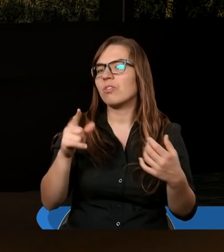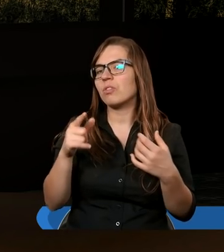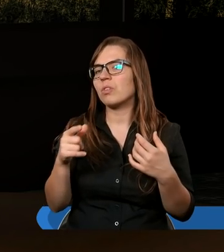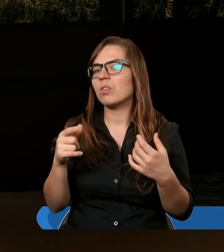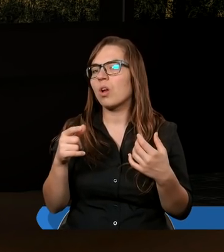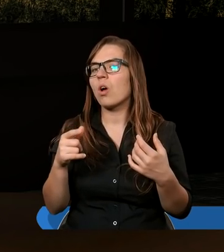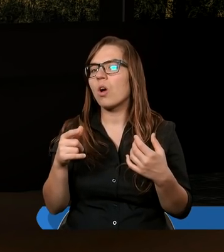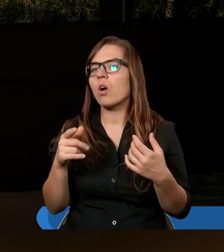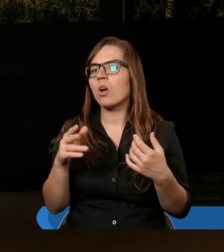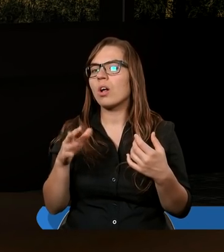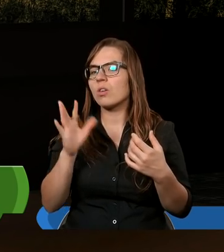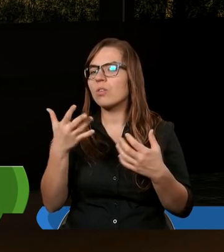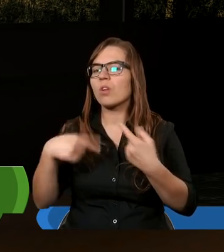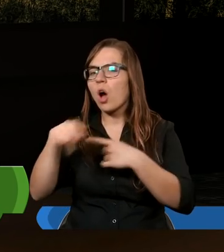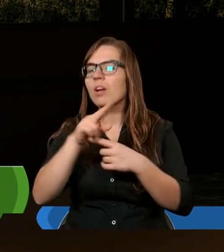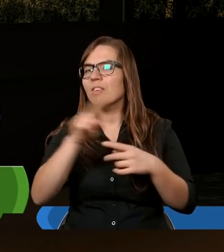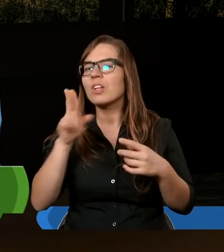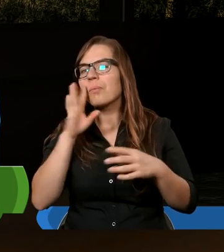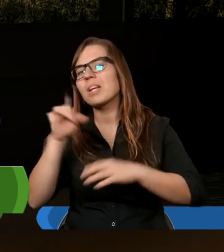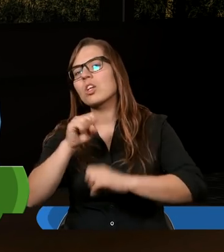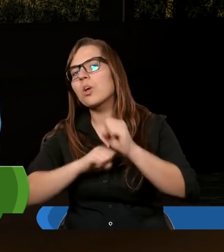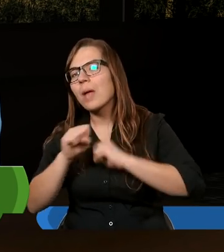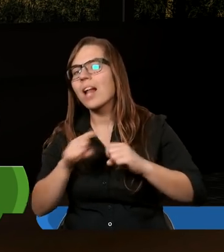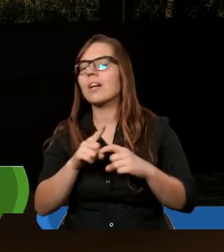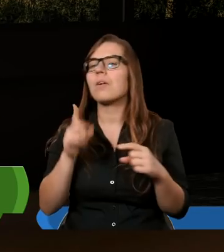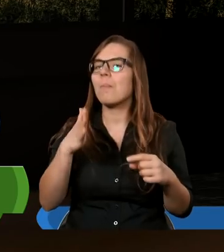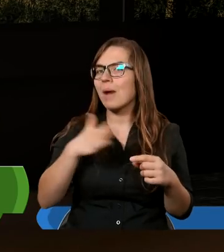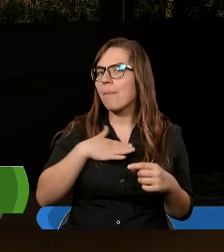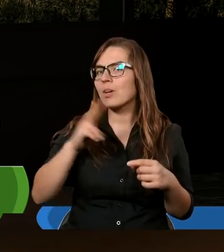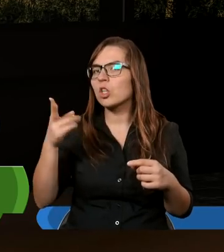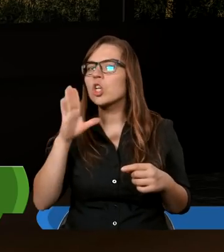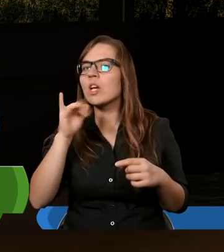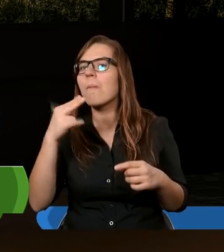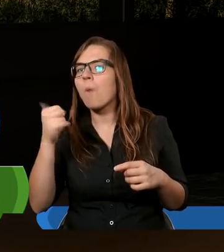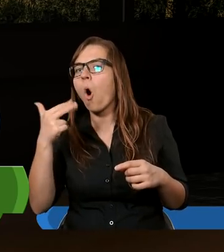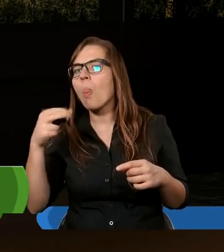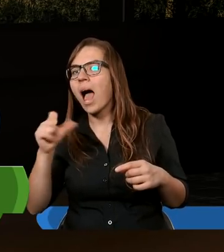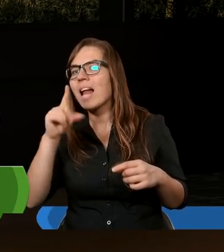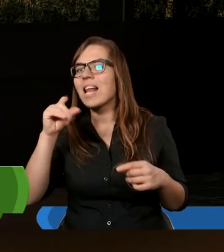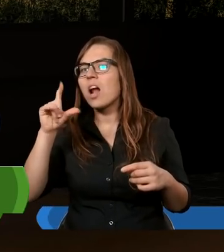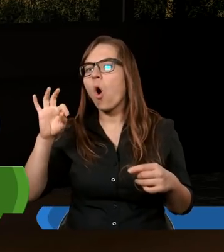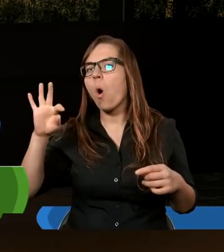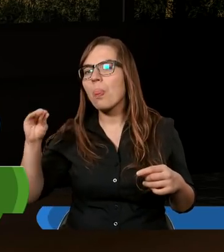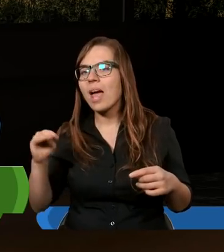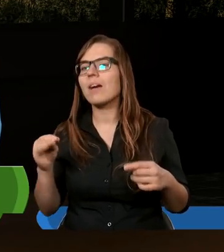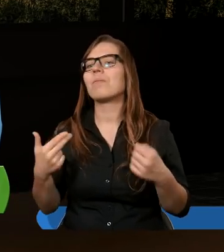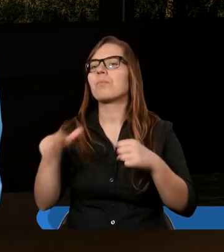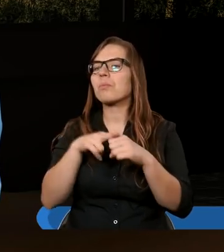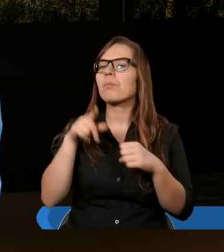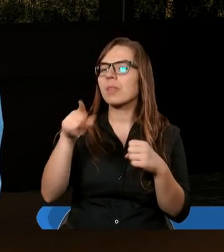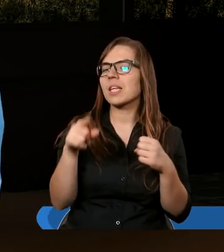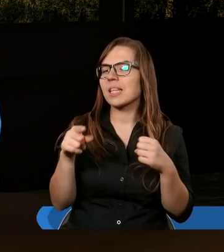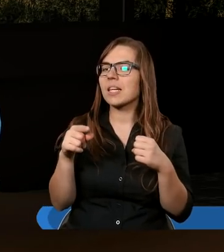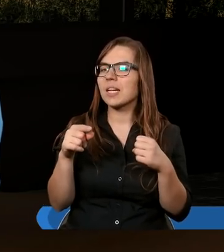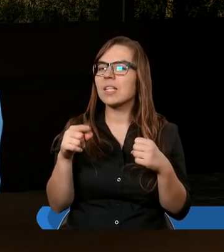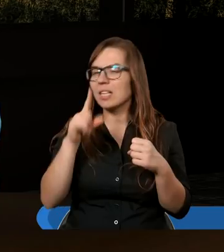kolaborowaniu z Rzymianami. Z drugiej strony mamy Szymona Zelotę. Powiedzmy, nie jest to przesądzone, czy